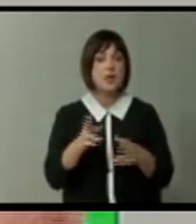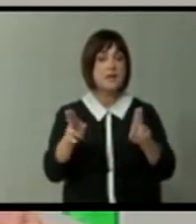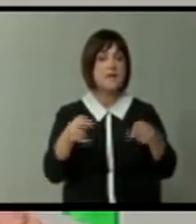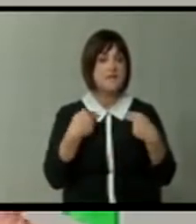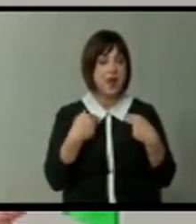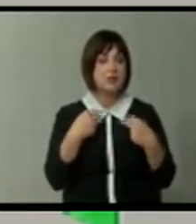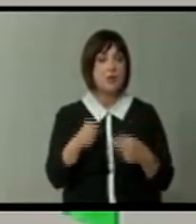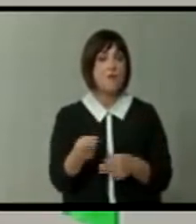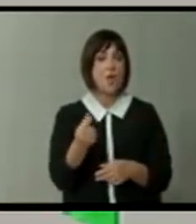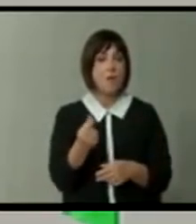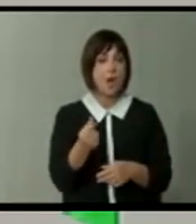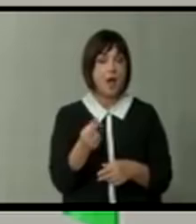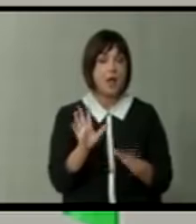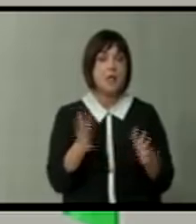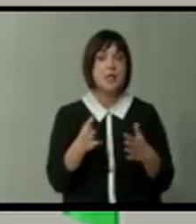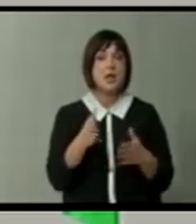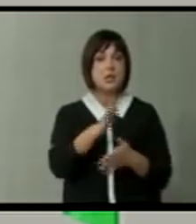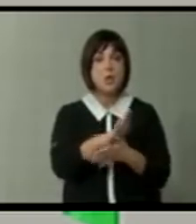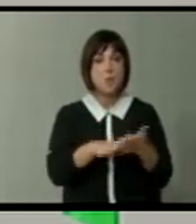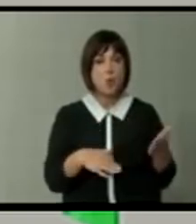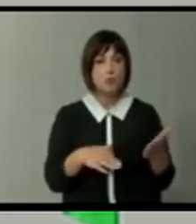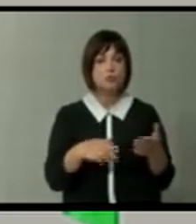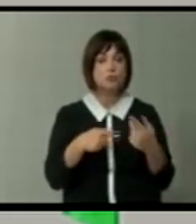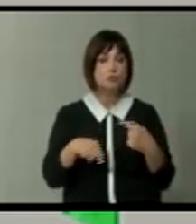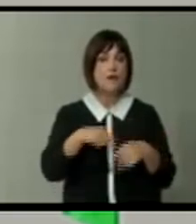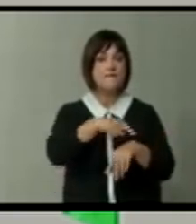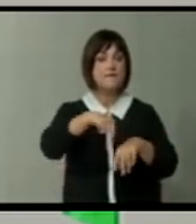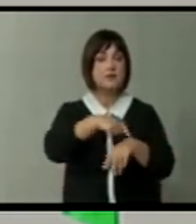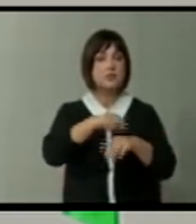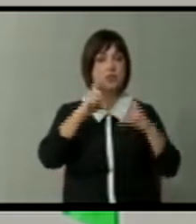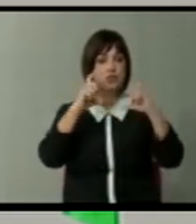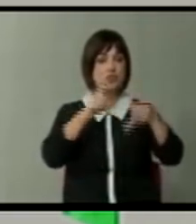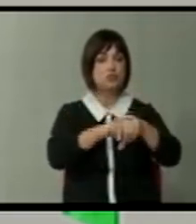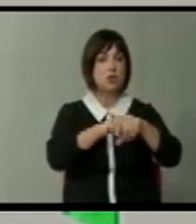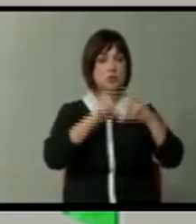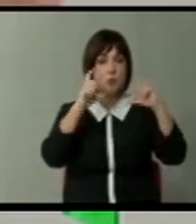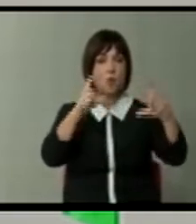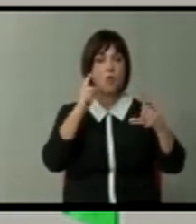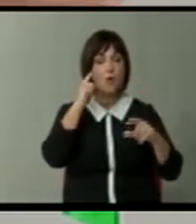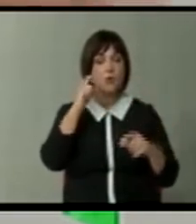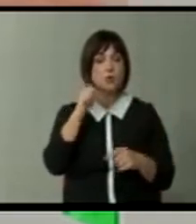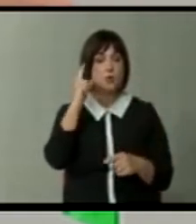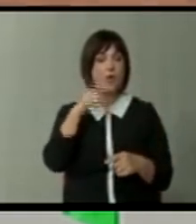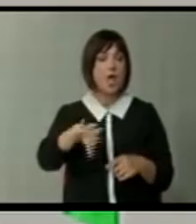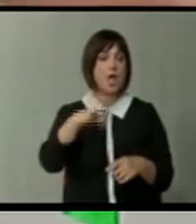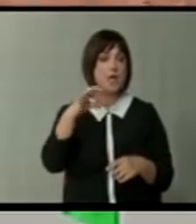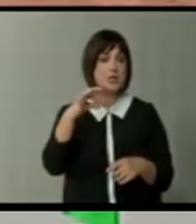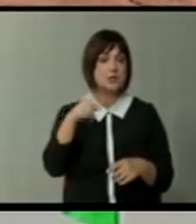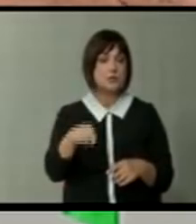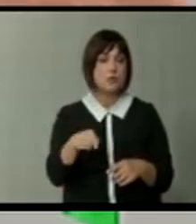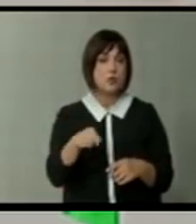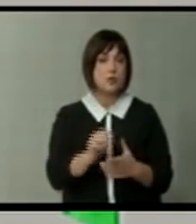врати тие пари, дали ќе почне да врти тој часовник. Мислам дека тоа што му се случи е единствено на